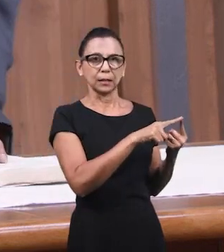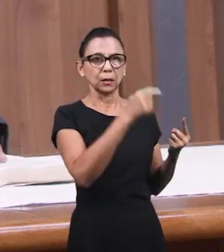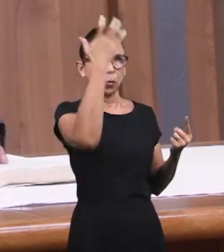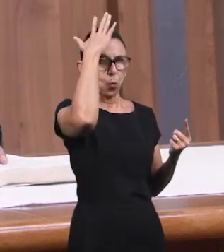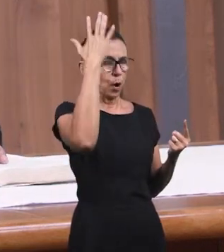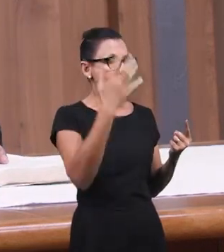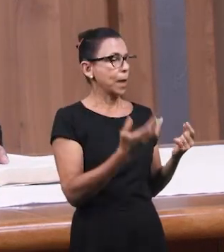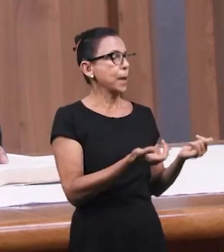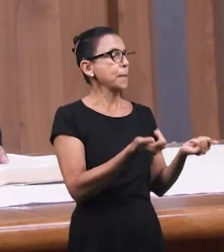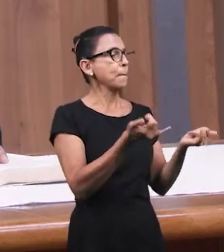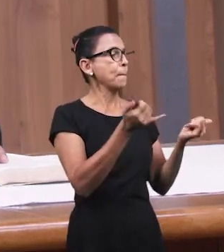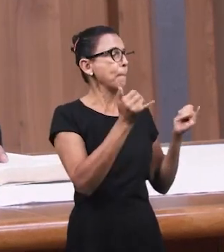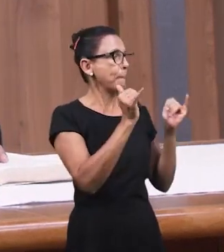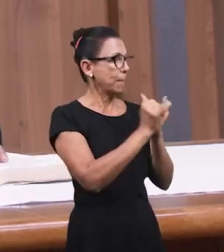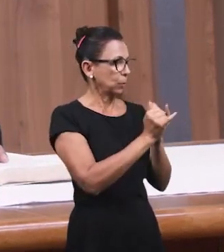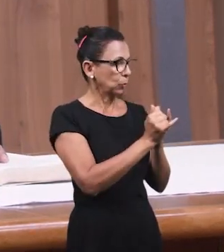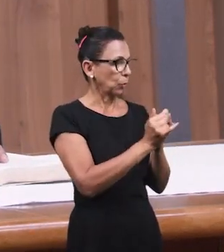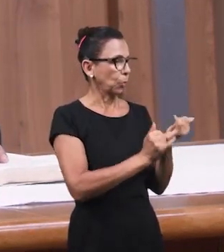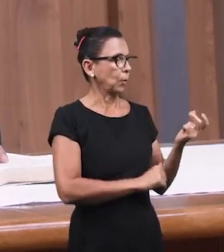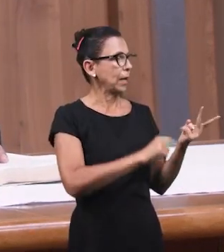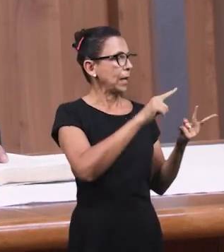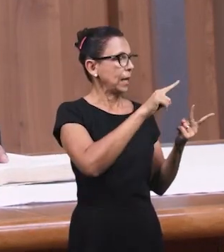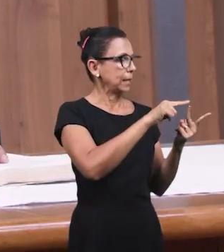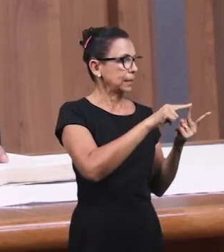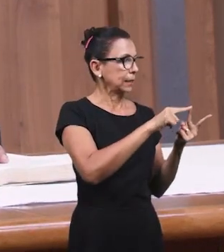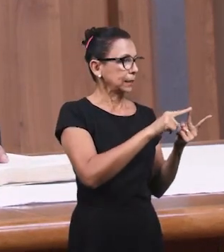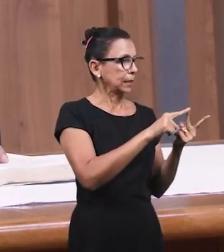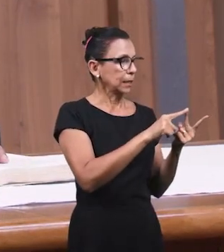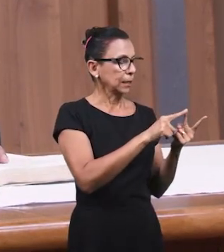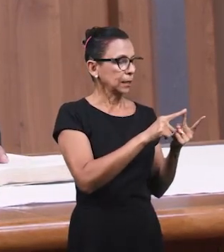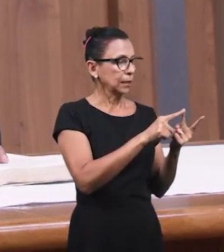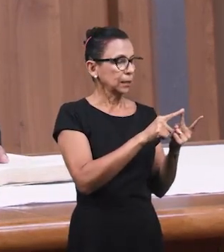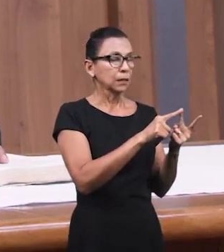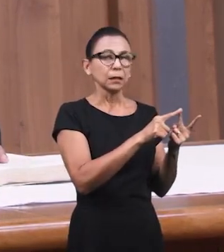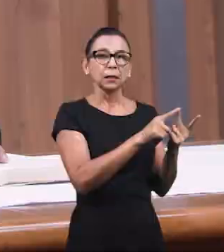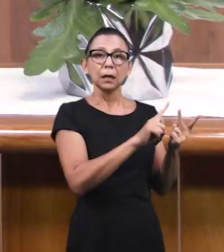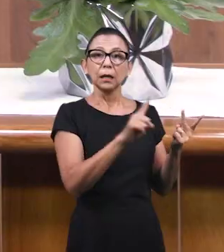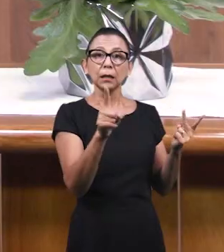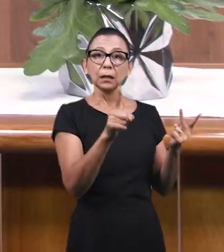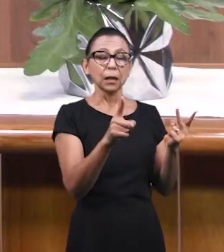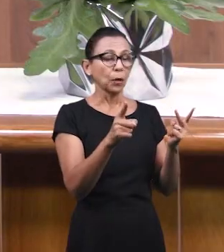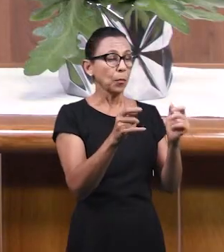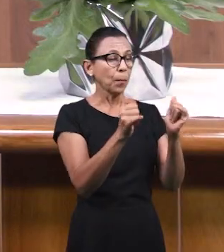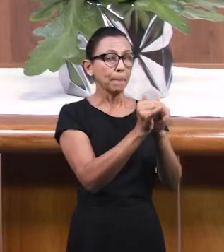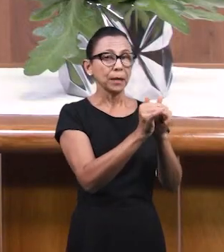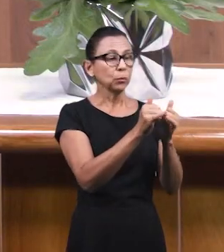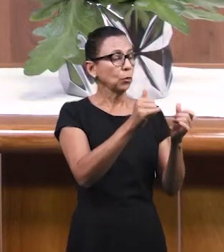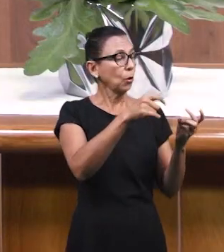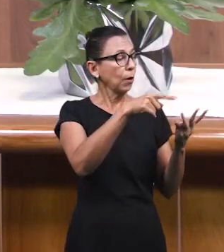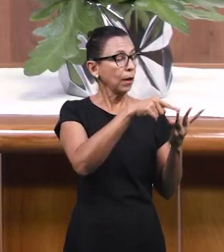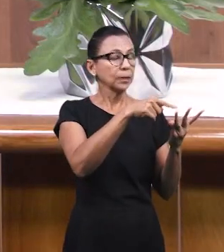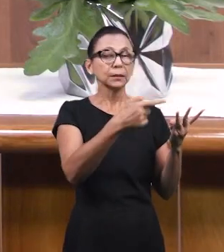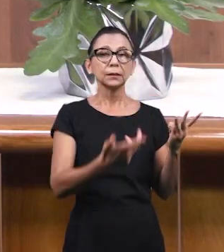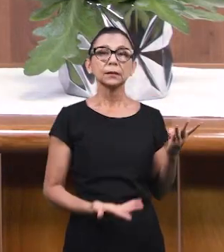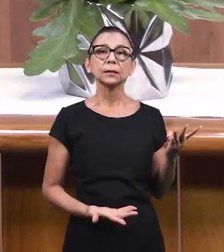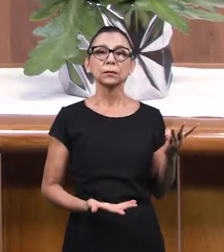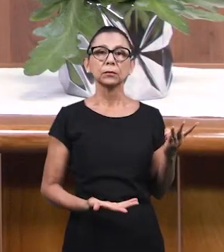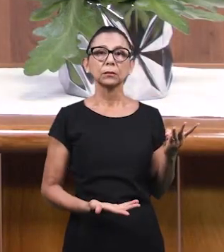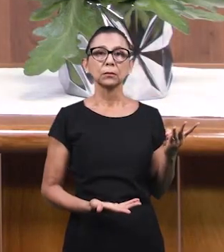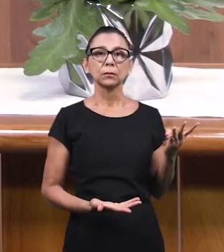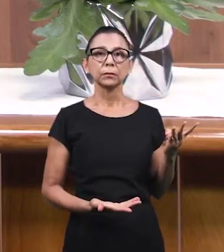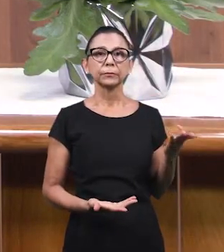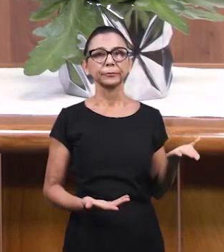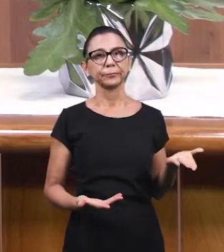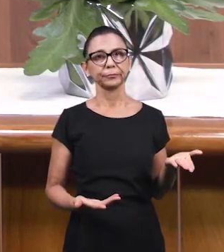Он был назван злослугой, злой раб. Потому что Он не